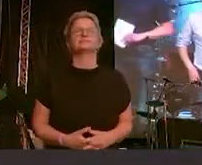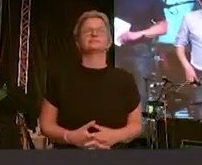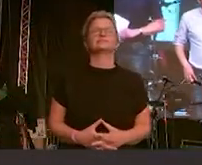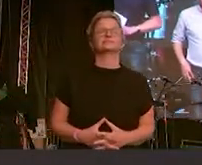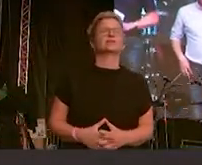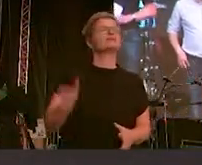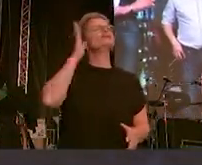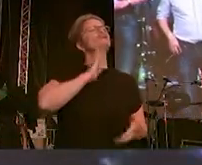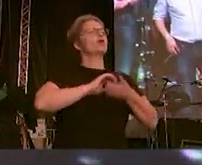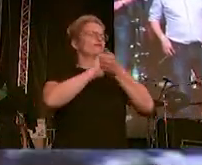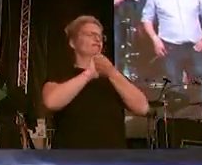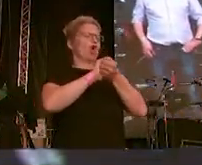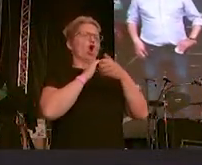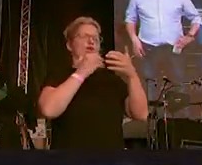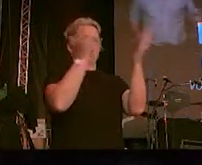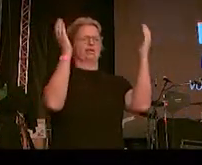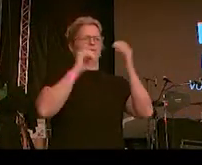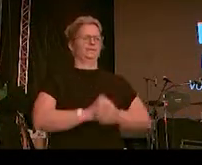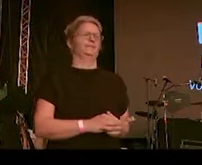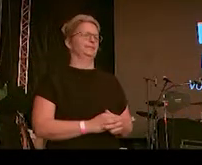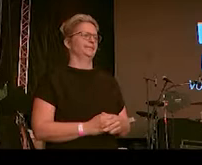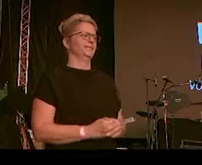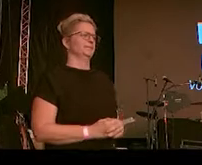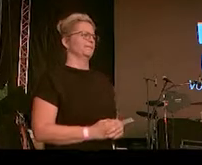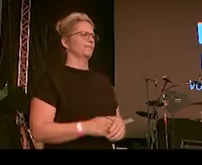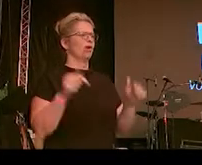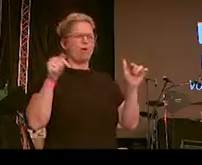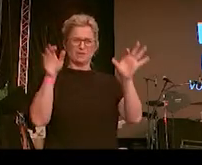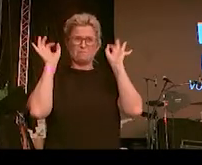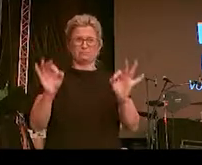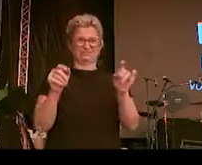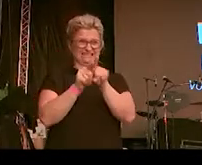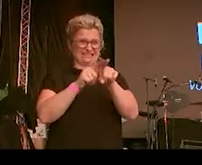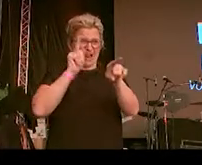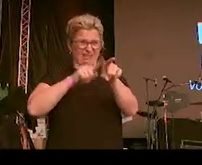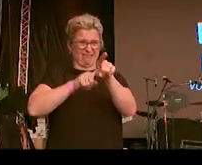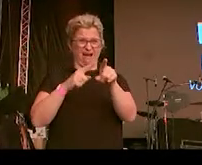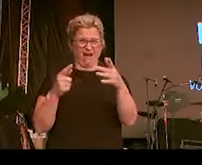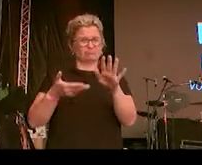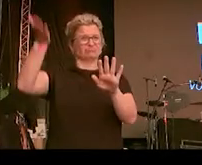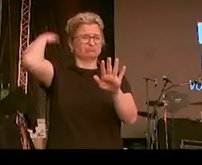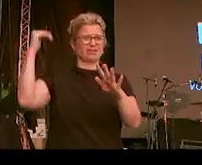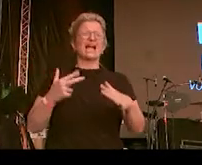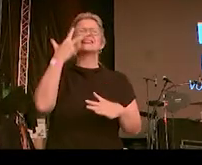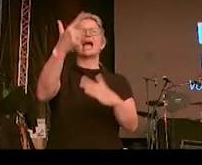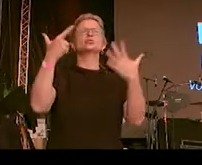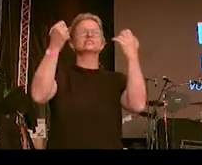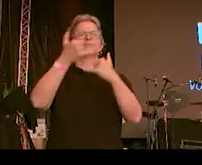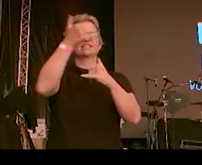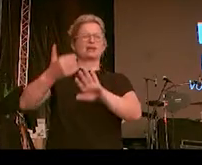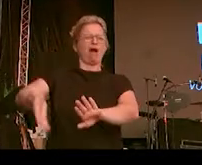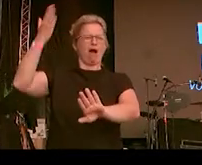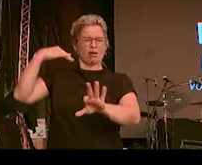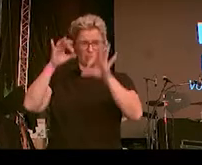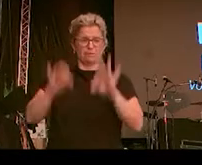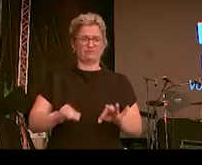Liebe Freunde, heute auf den Tag genau vor 73 Jahren, auch